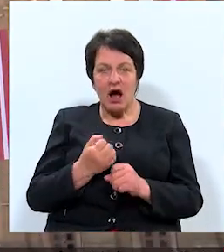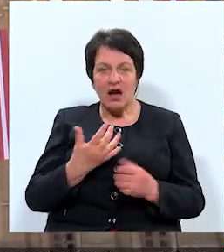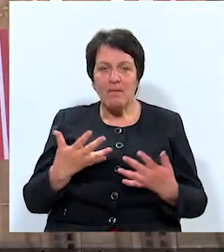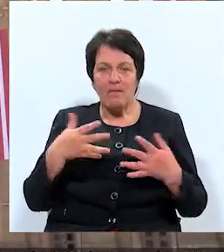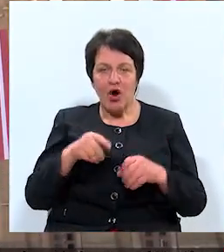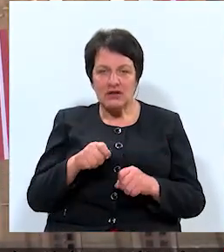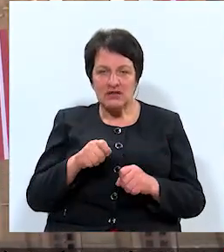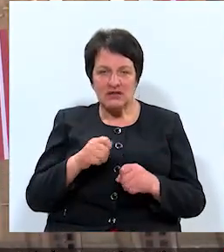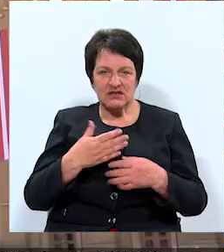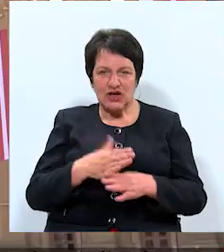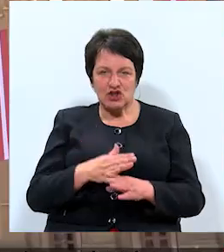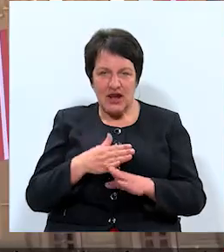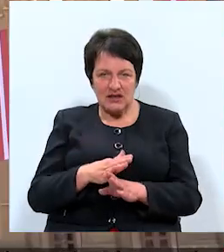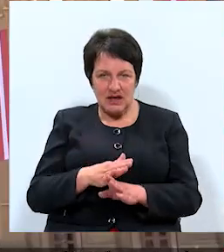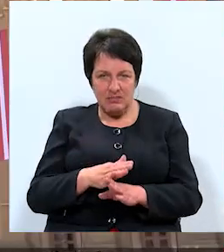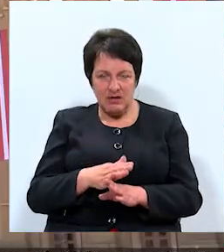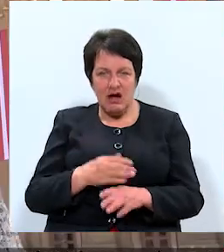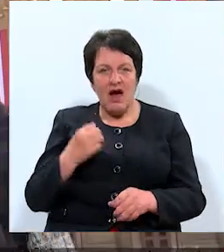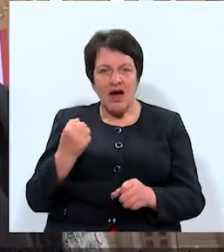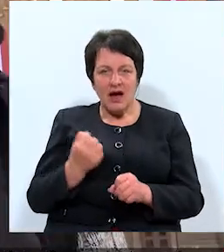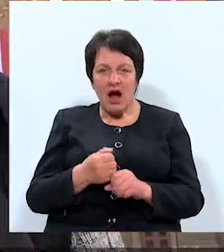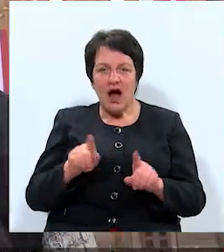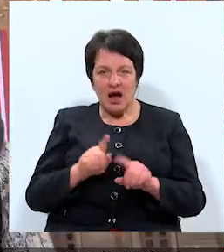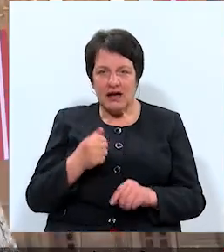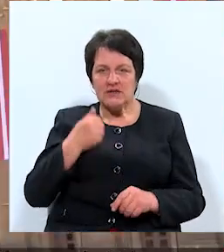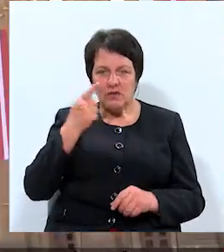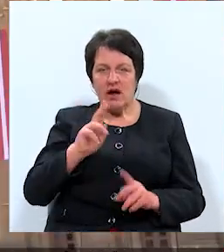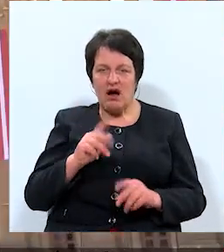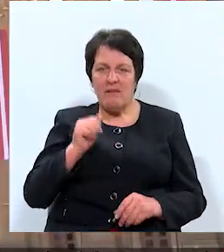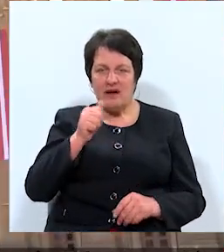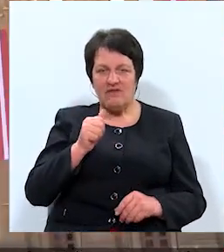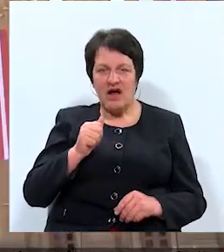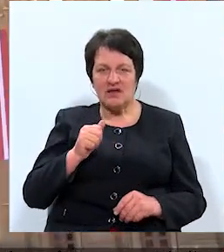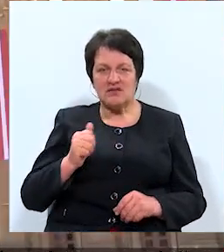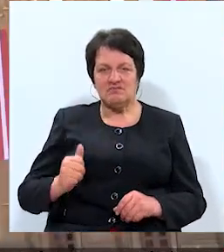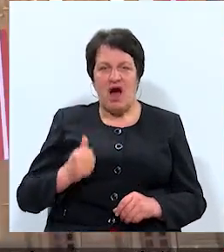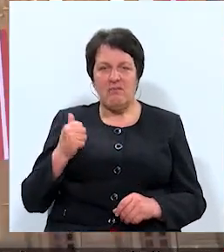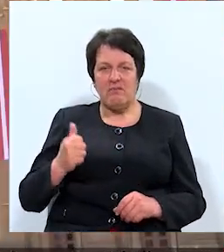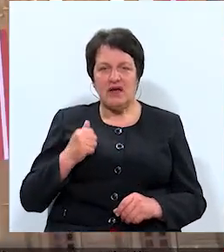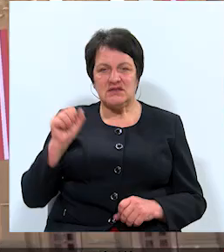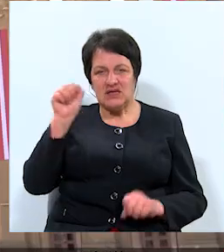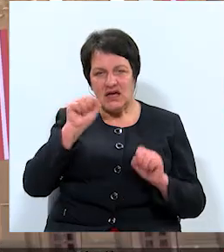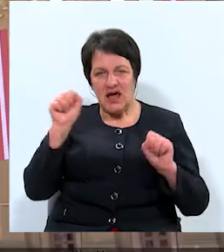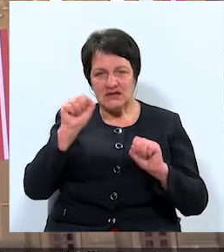saškeltība, gan arī, es domāju, privātas ambīcijas, gan